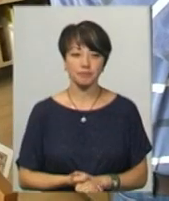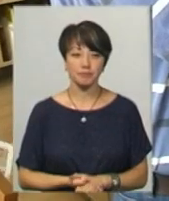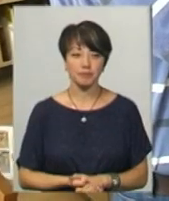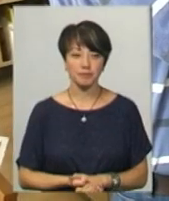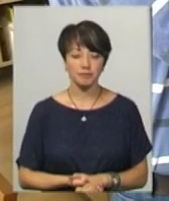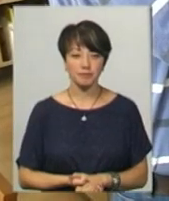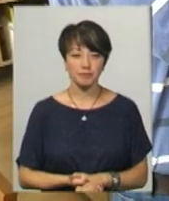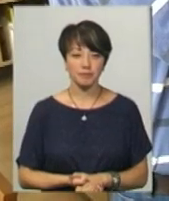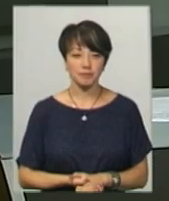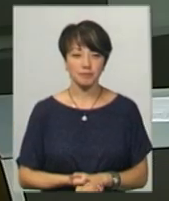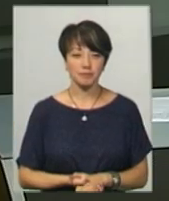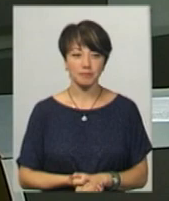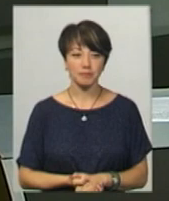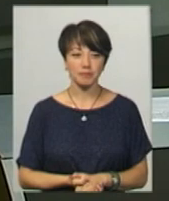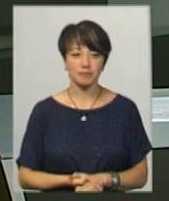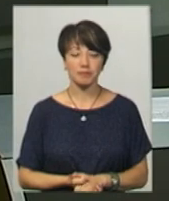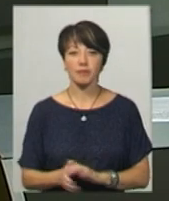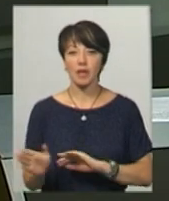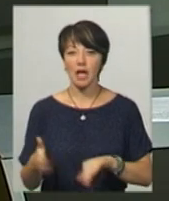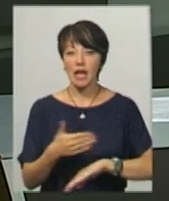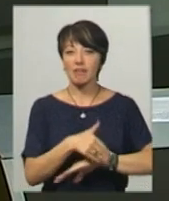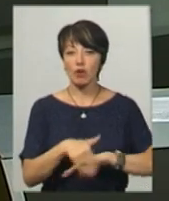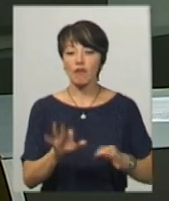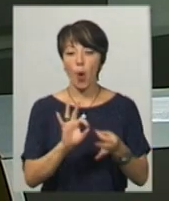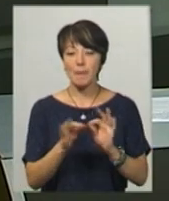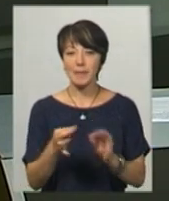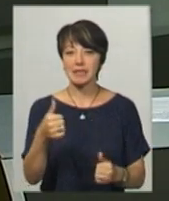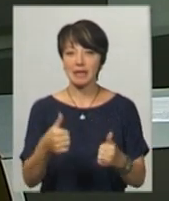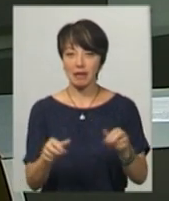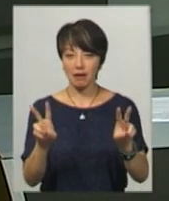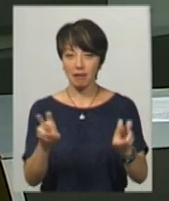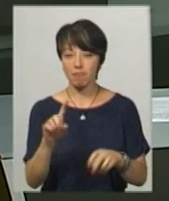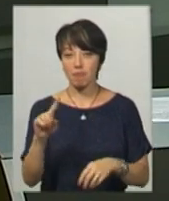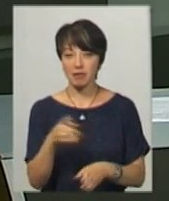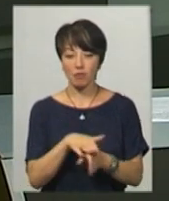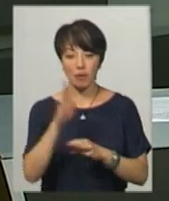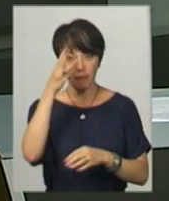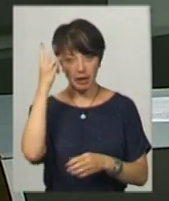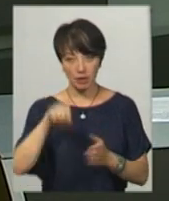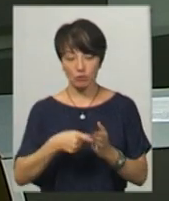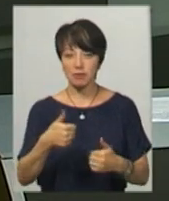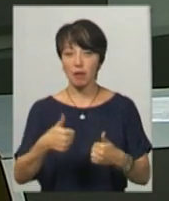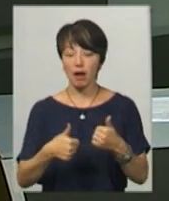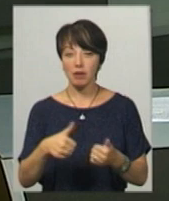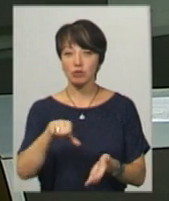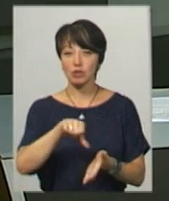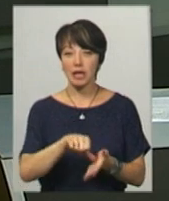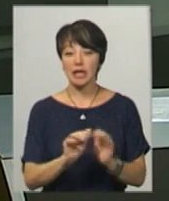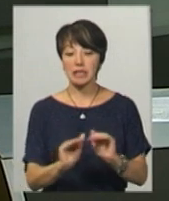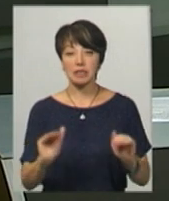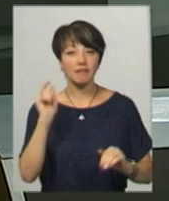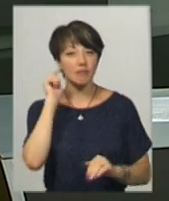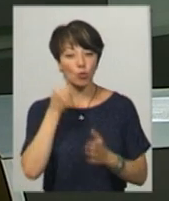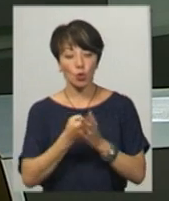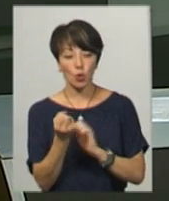Горішевський. Новини. Дворові Олімпійські ігри вперше відбуваються у Хмельницькому. У змаганнях беруть участь діти